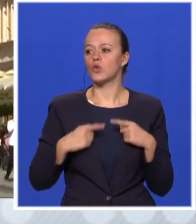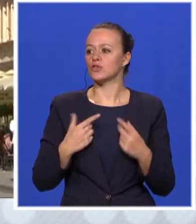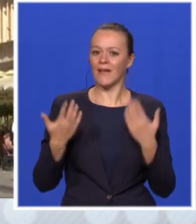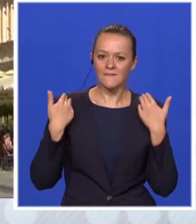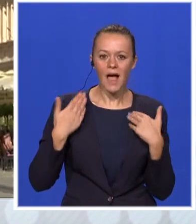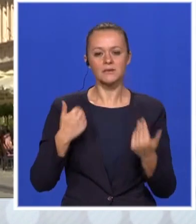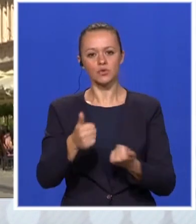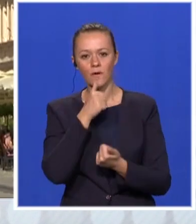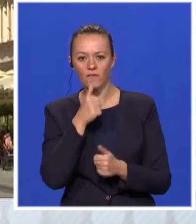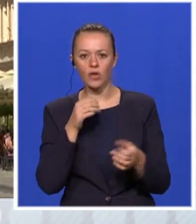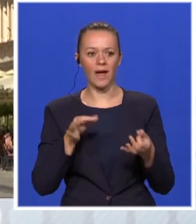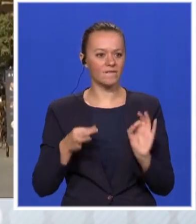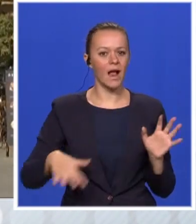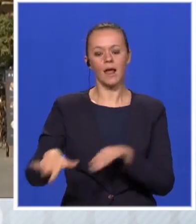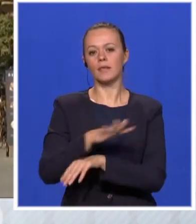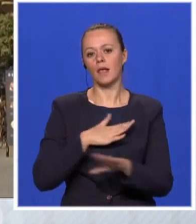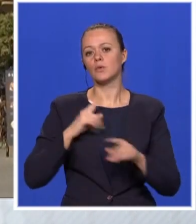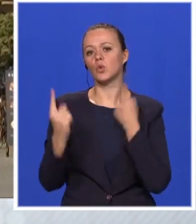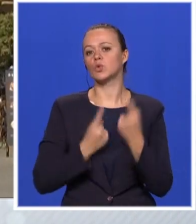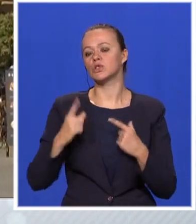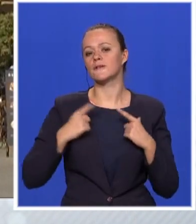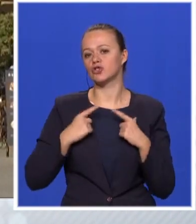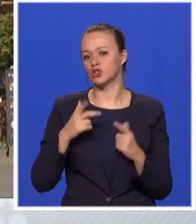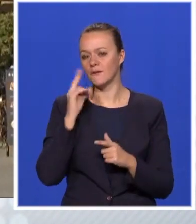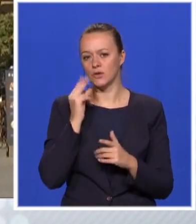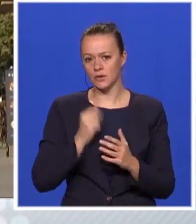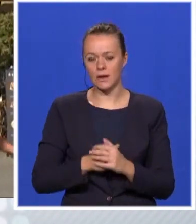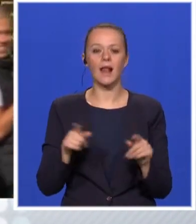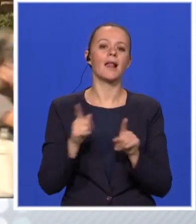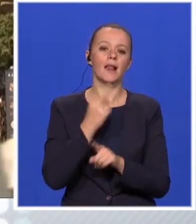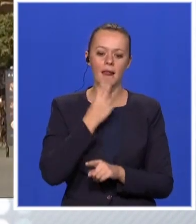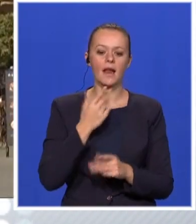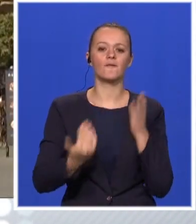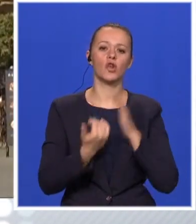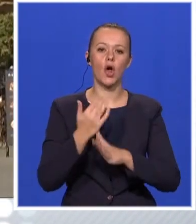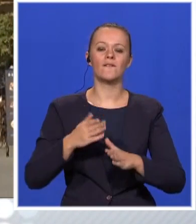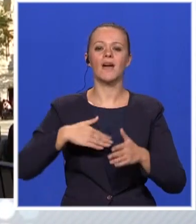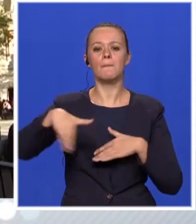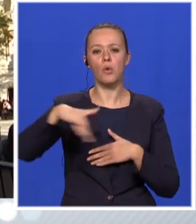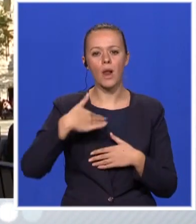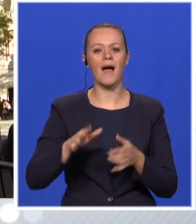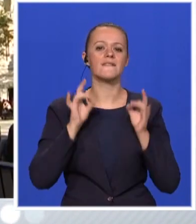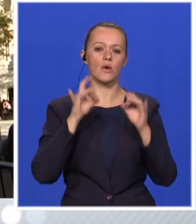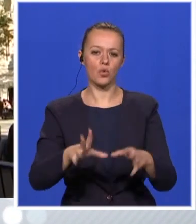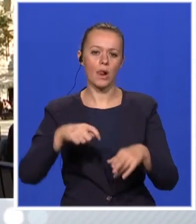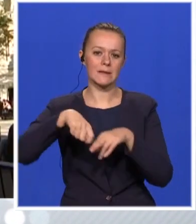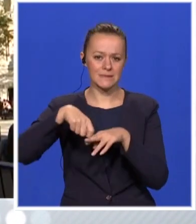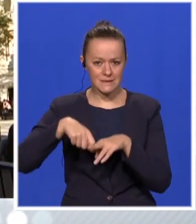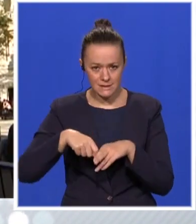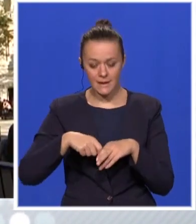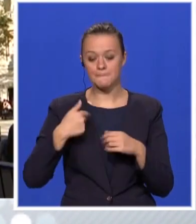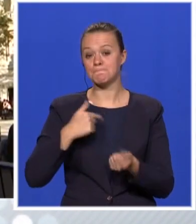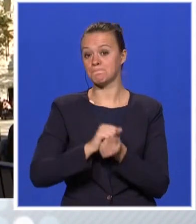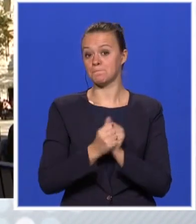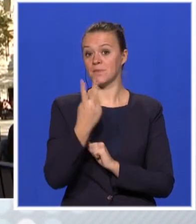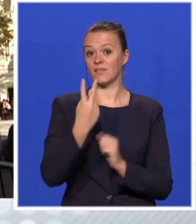i vazduha i vode i opštih uslova za život gradnog sanar, no i bulevare i ulice, sve ono što će činiti. Borimo se za dve velike